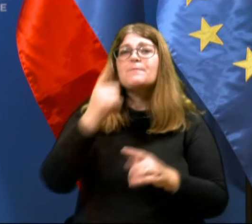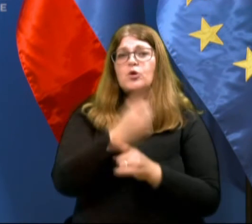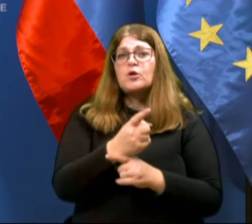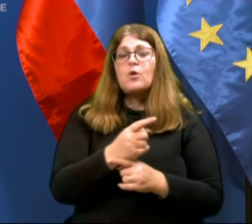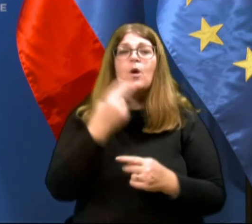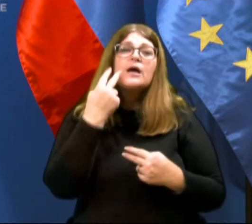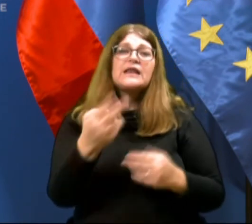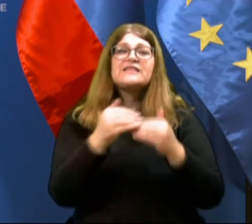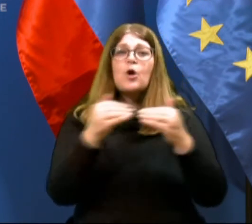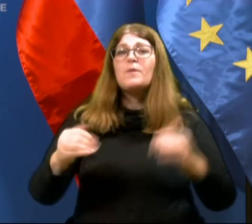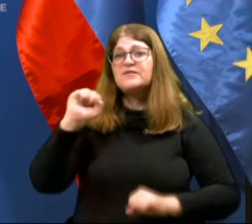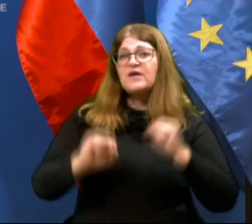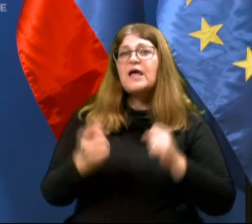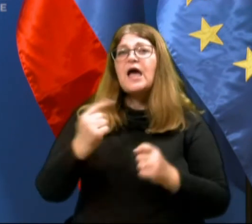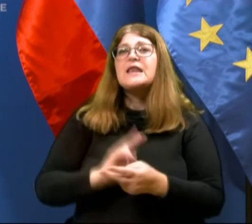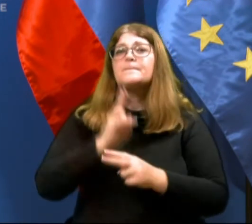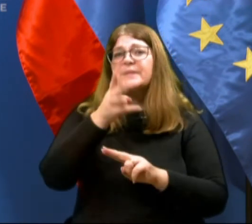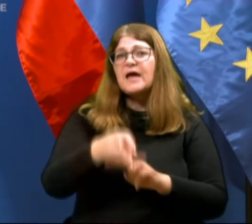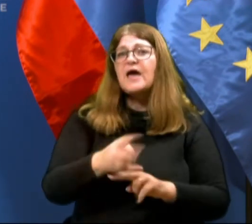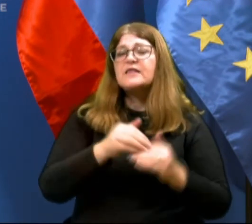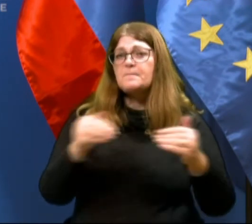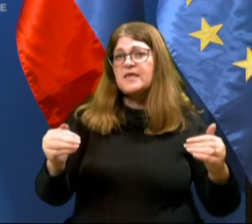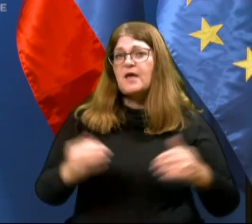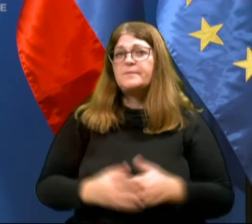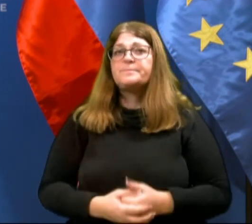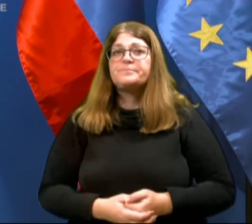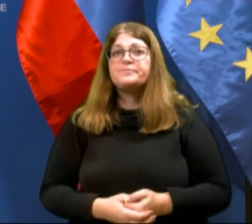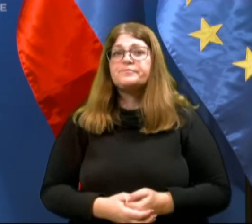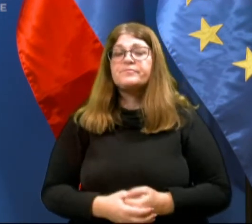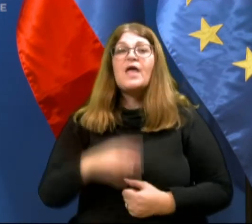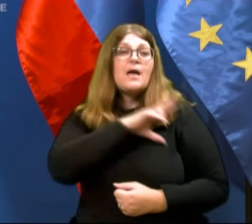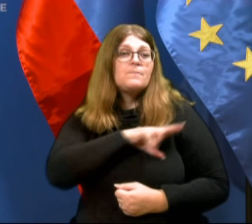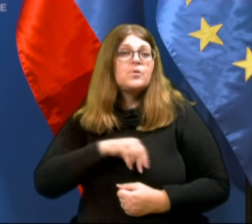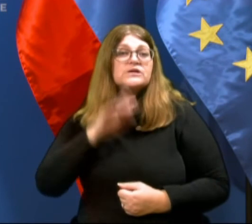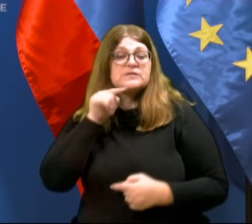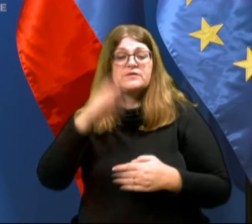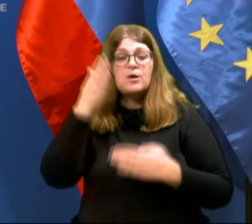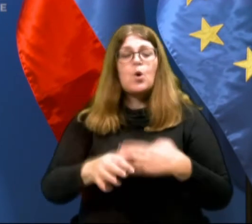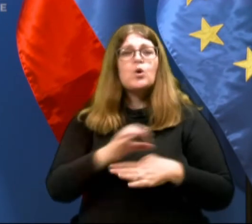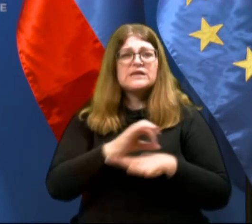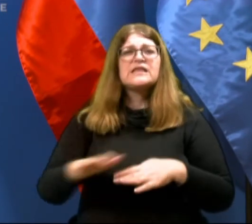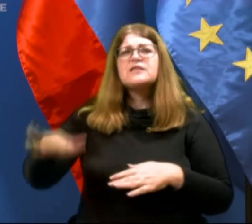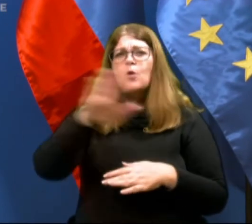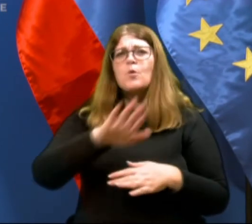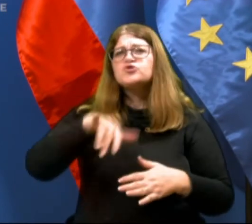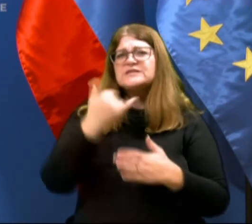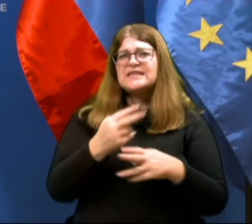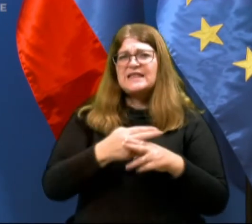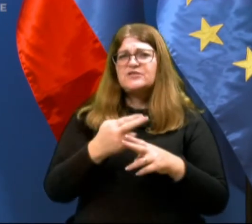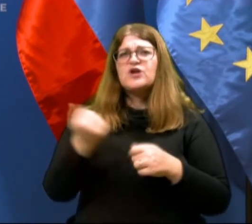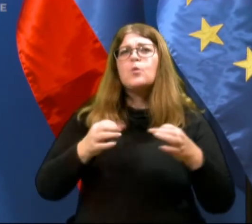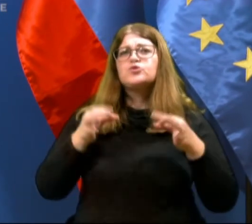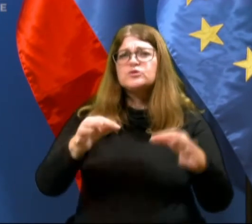bodi si glede omejitve gibanja ali prehajanja meja. Policija bo ta konec tedna na omočju celotne države na